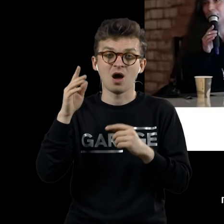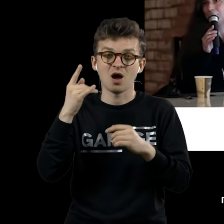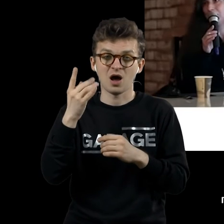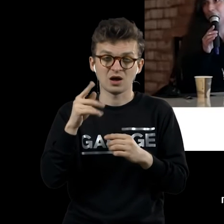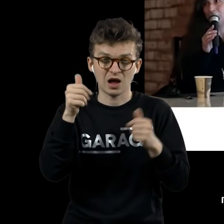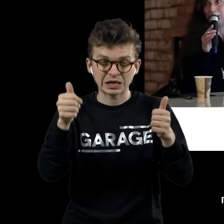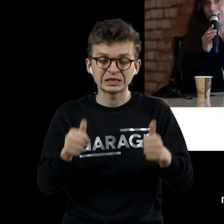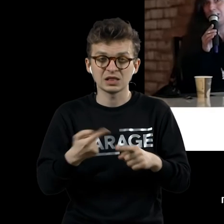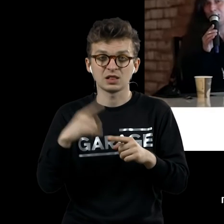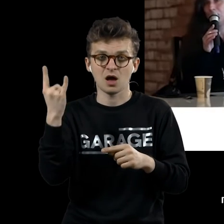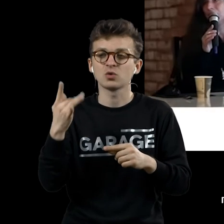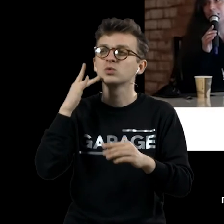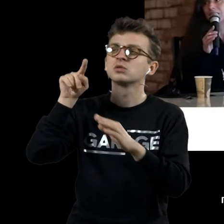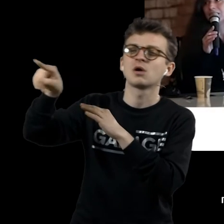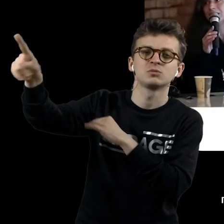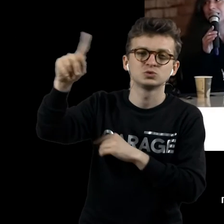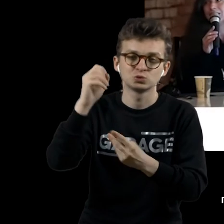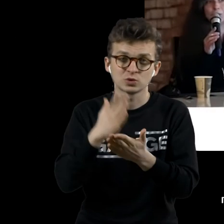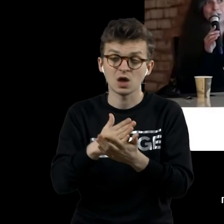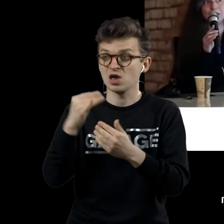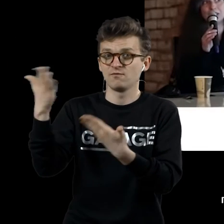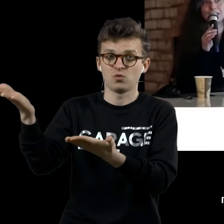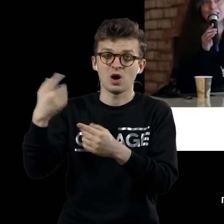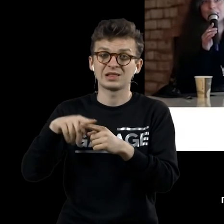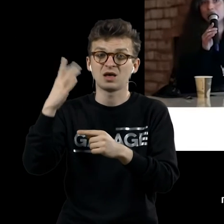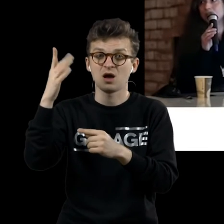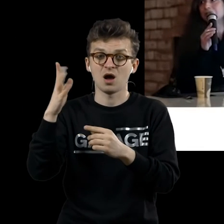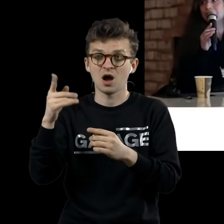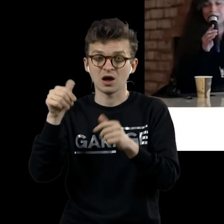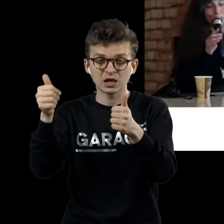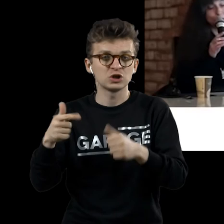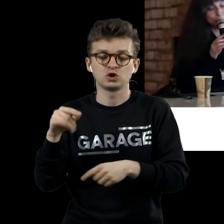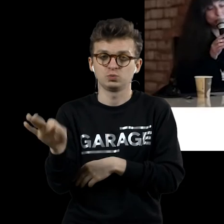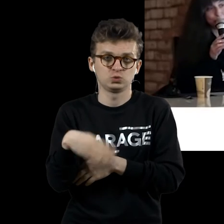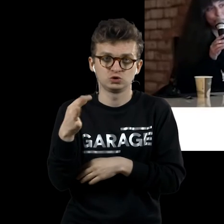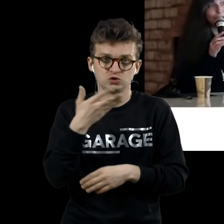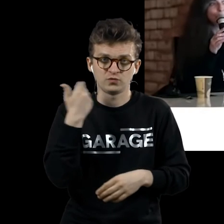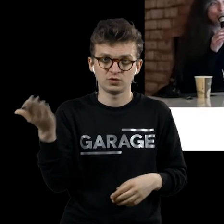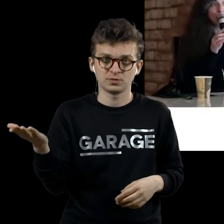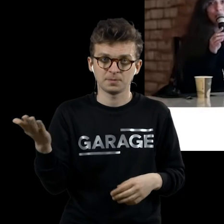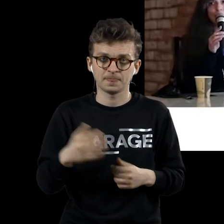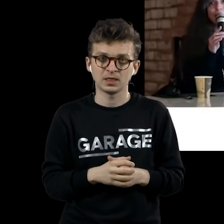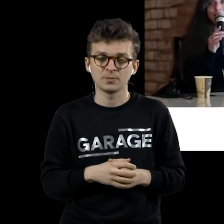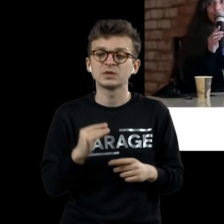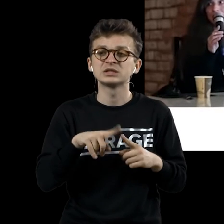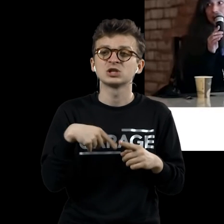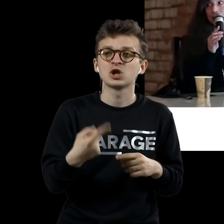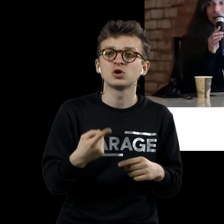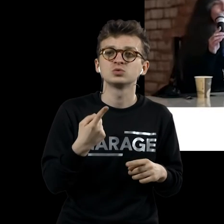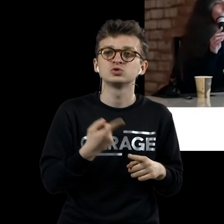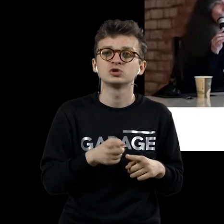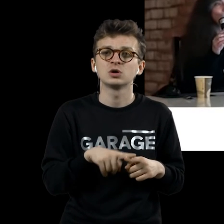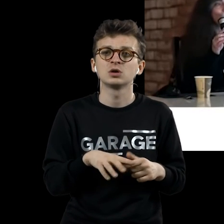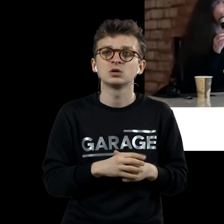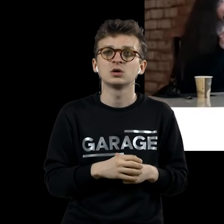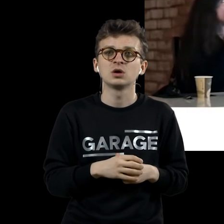которой ничего нету, потому что картина – это кусок холста. Это поверхность. Может быть, это диалог с живописи. Ну, и следующий, там, Драк при